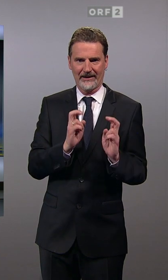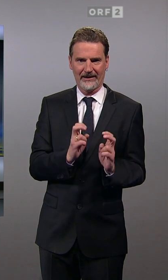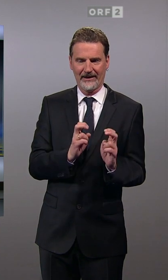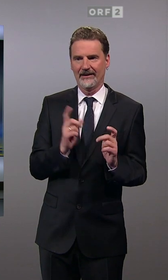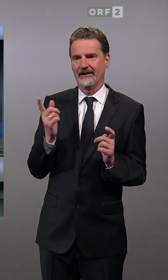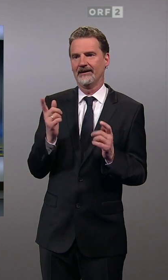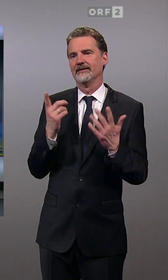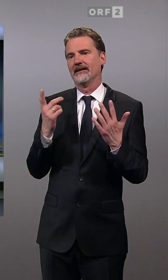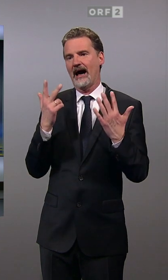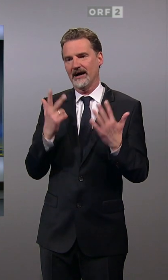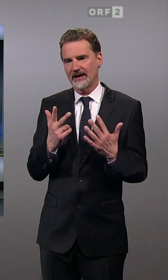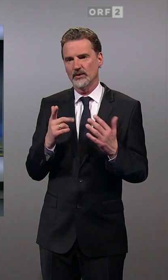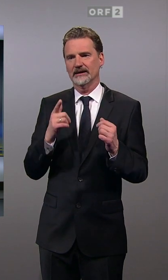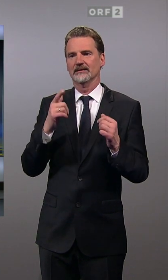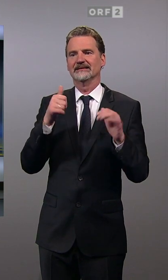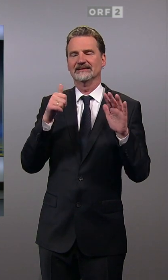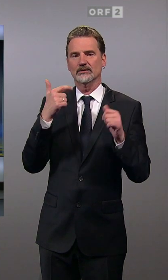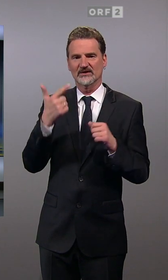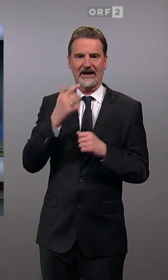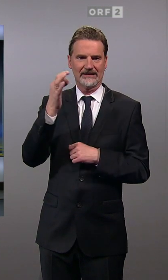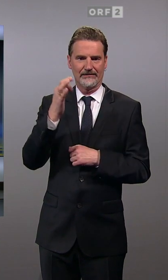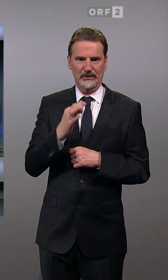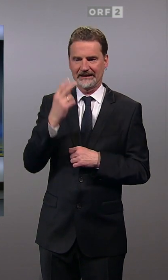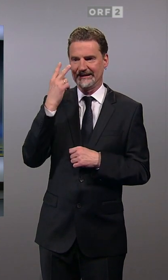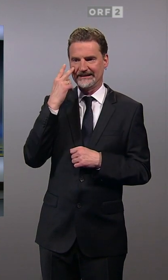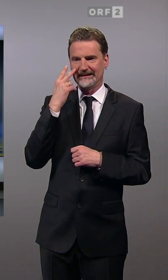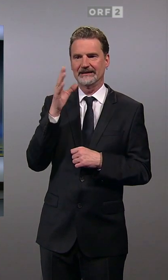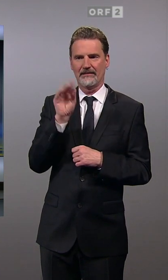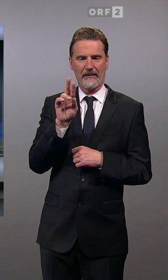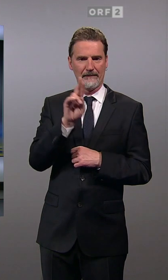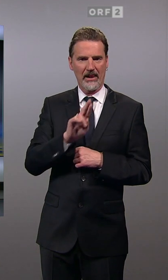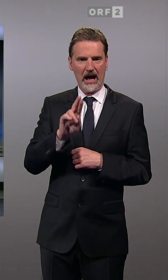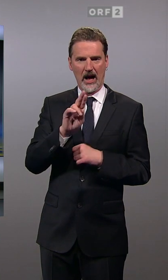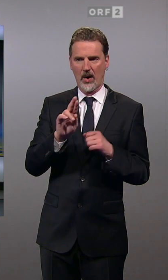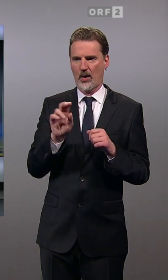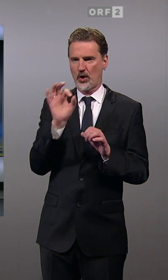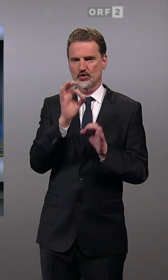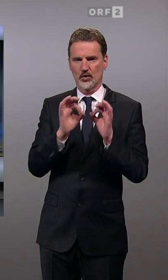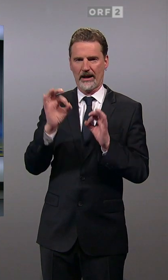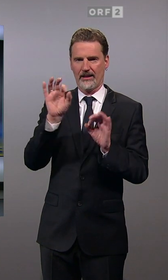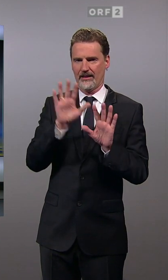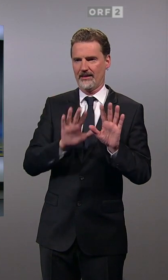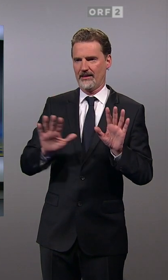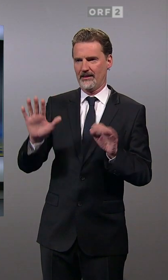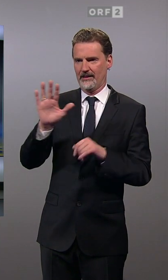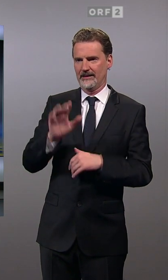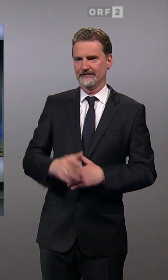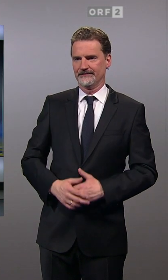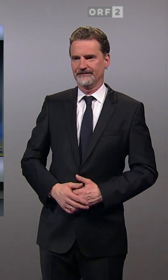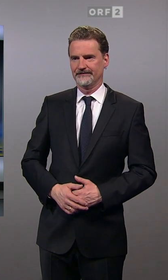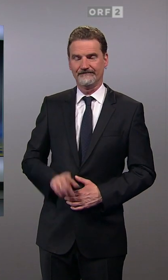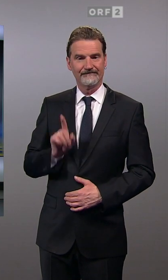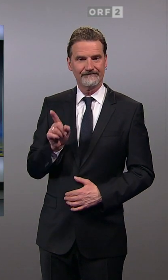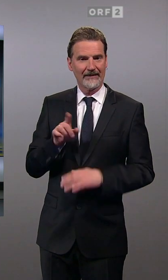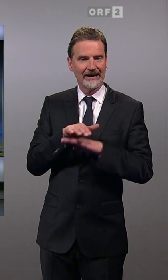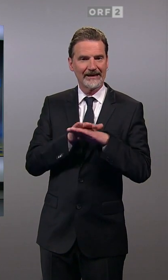8000, dann weitere 26 Prozent hier mit blauen Kugeln eingefärbt. Das sind Gemeinden